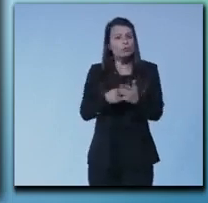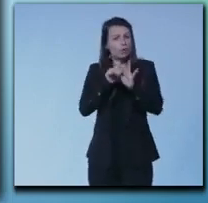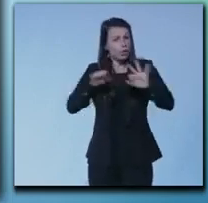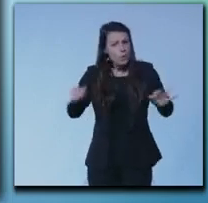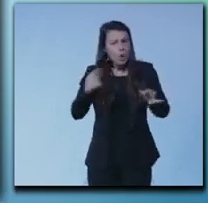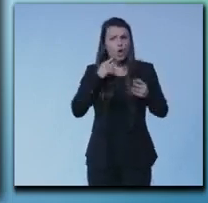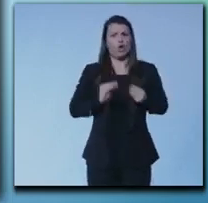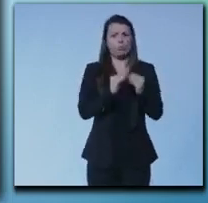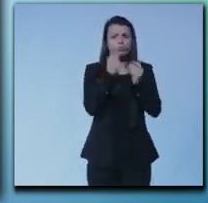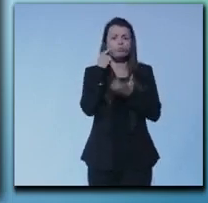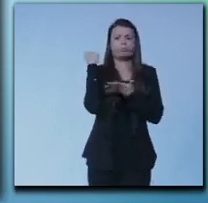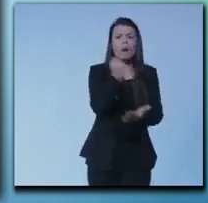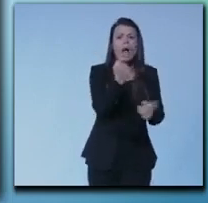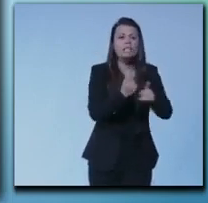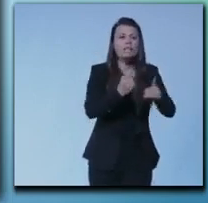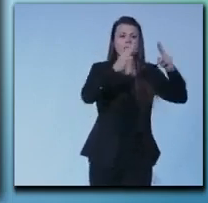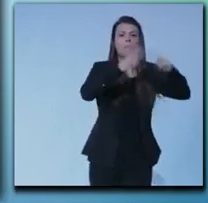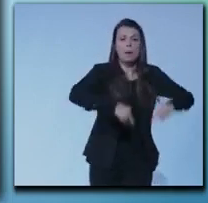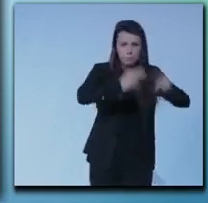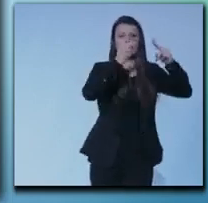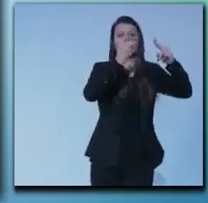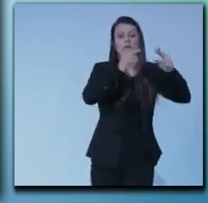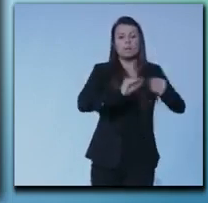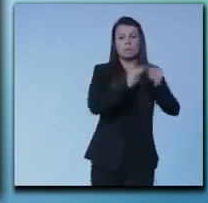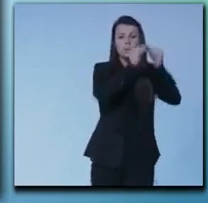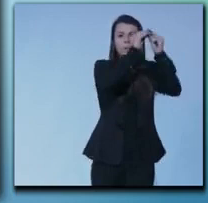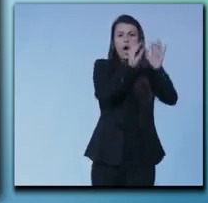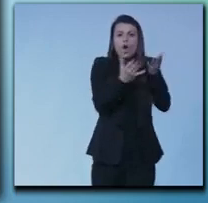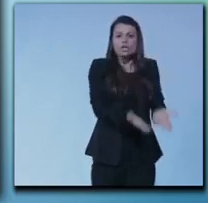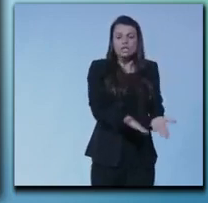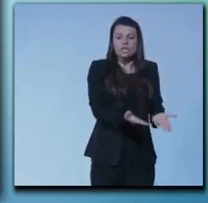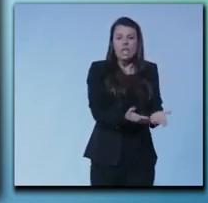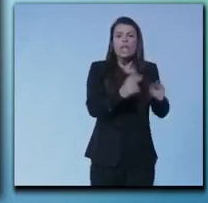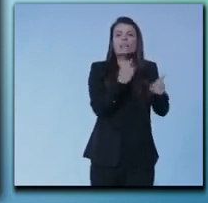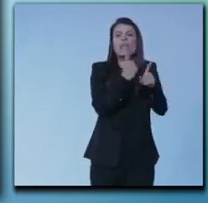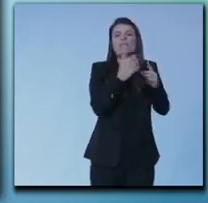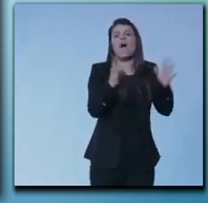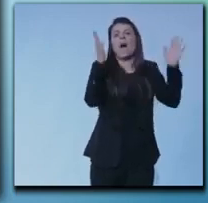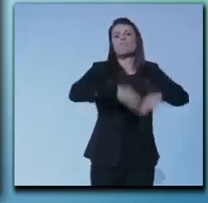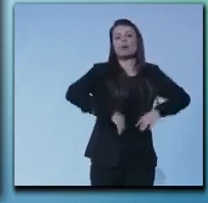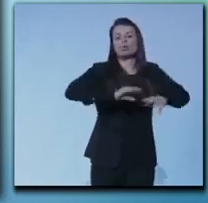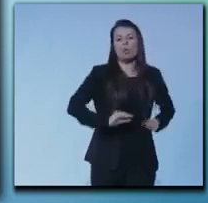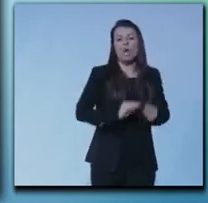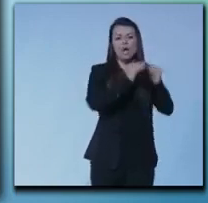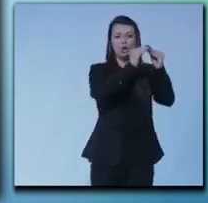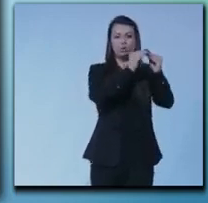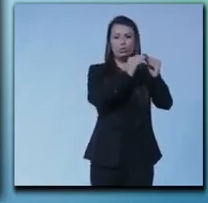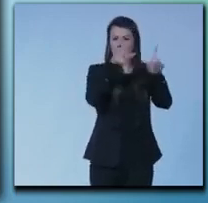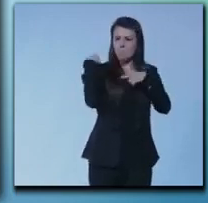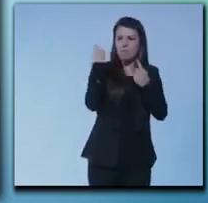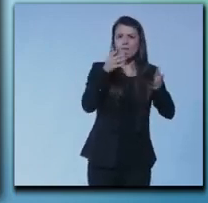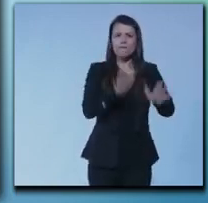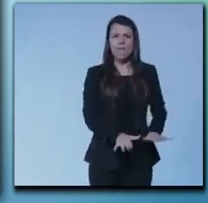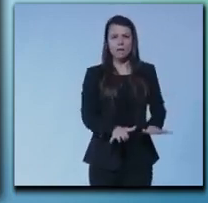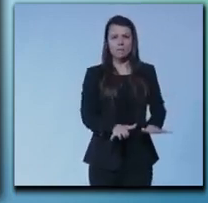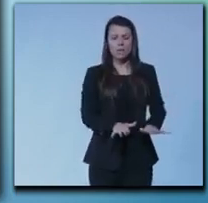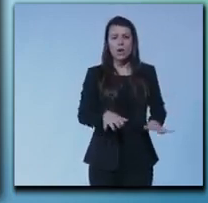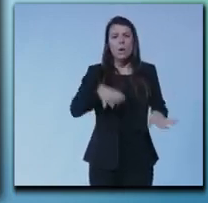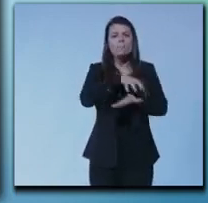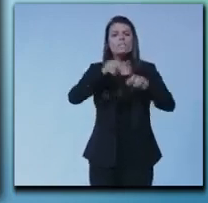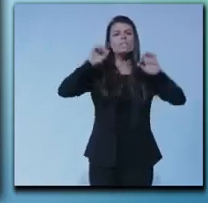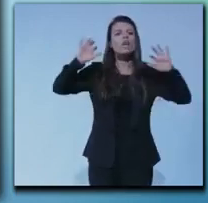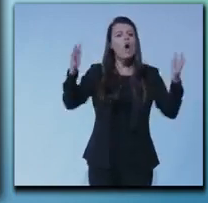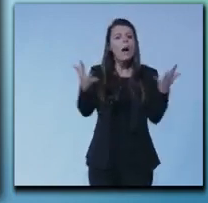e finanziato deve essere abbattuto e ricostruito in sede perché così funziona è tutto fermo al Ministero dell